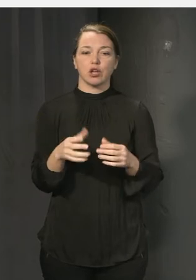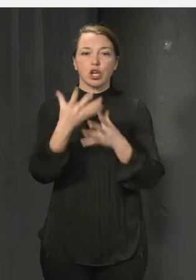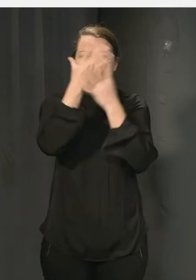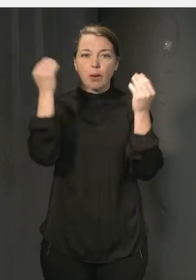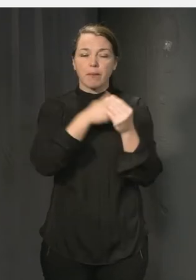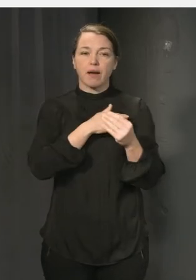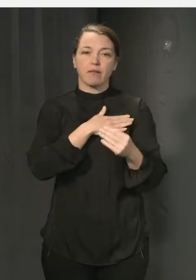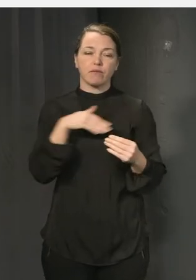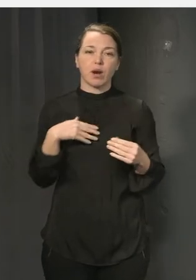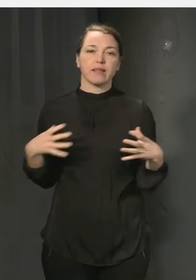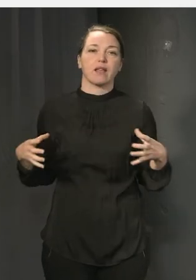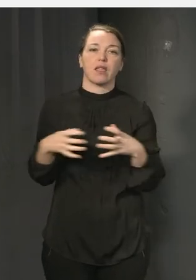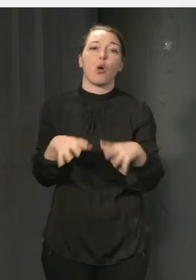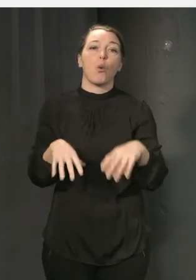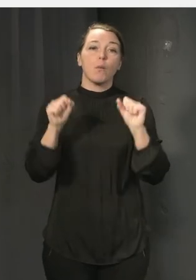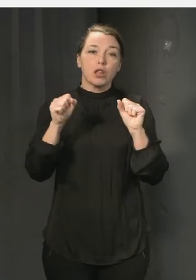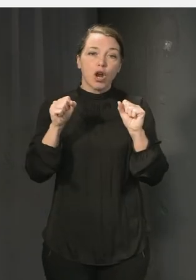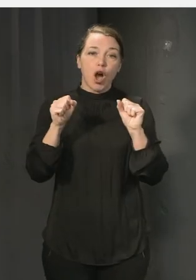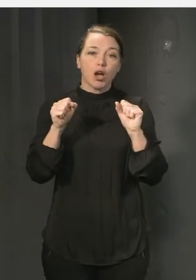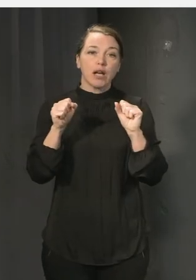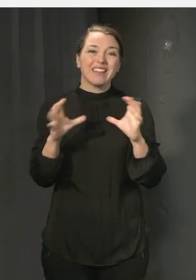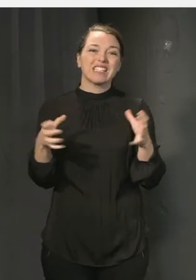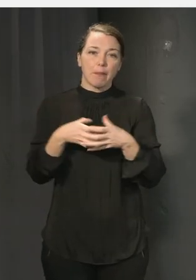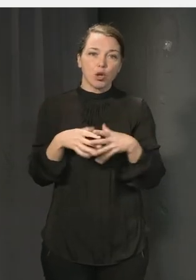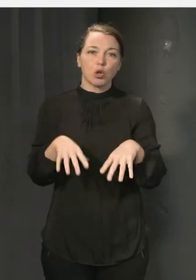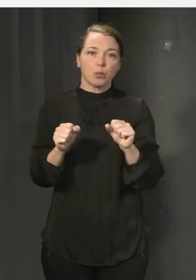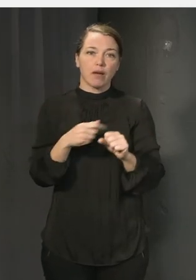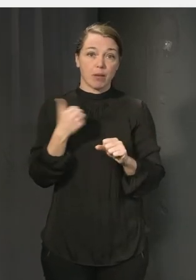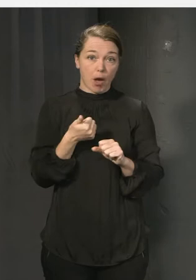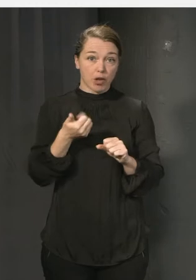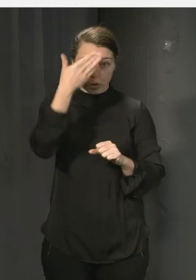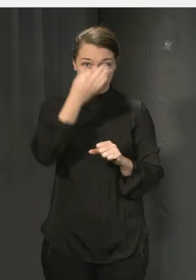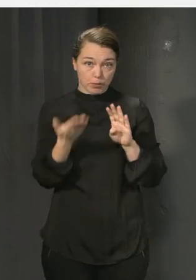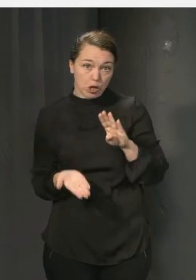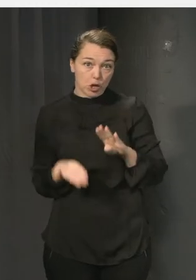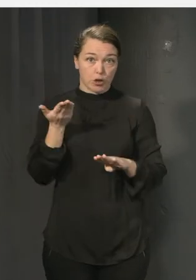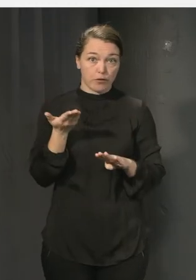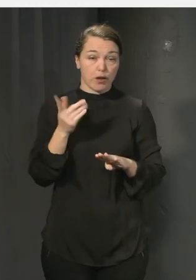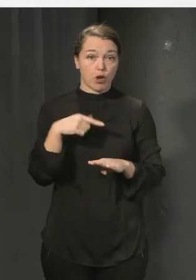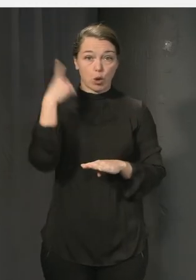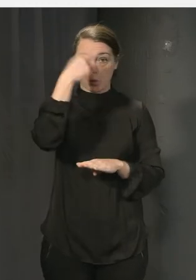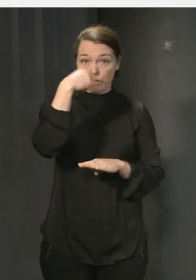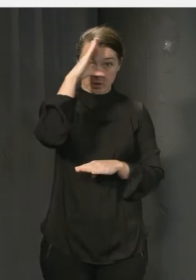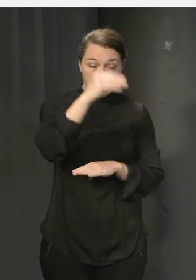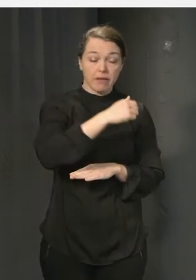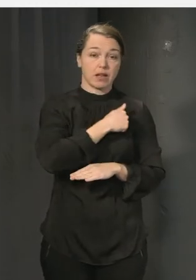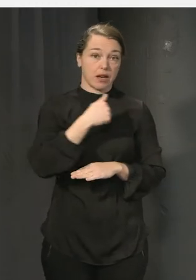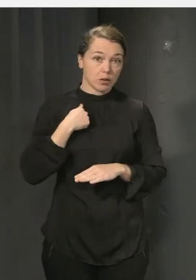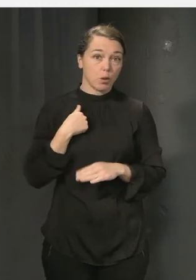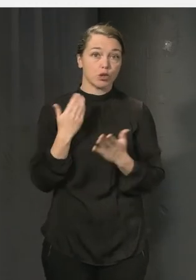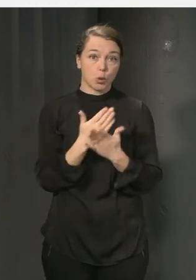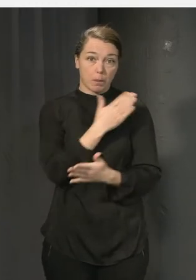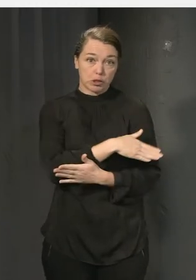behöver vi nog tänka om lite. Vi behöver nog både ett kunskapslyft för såväl huvudmän som rektorer som skolpersonal